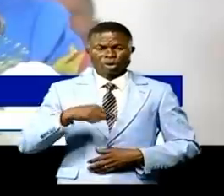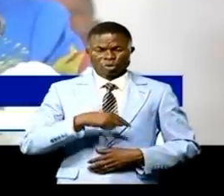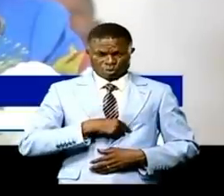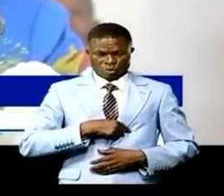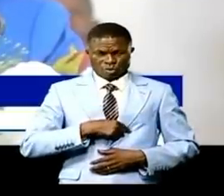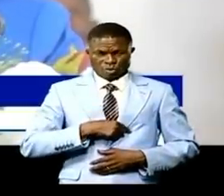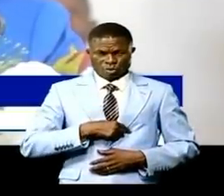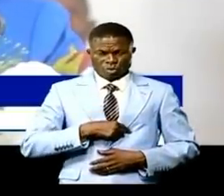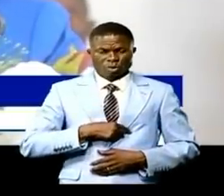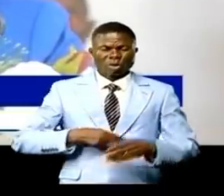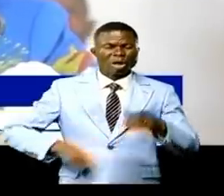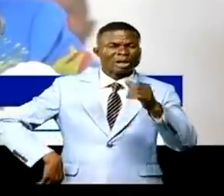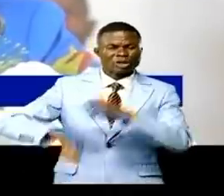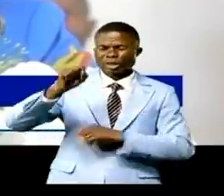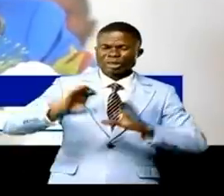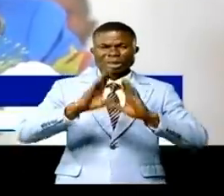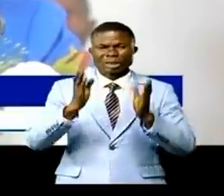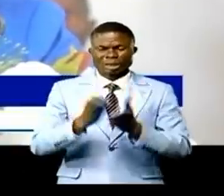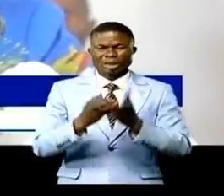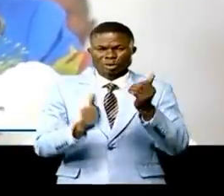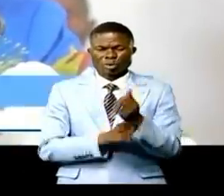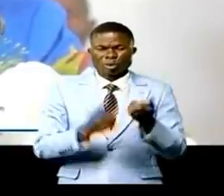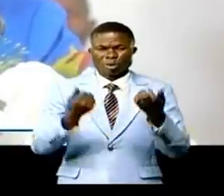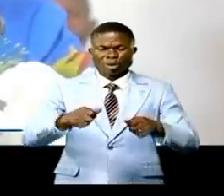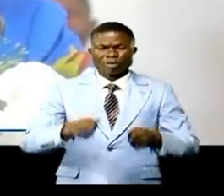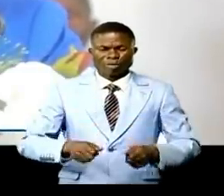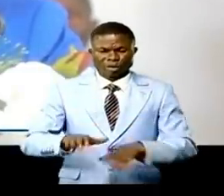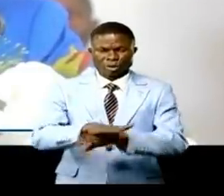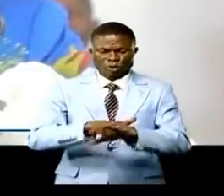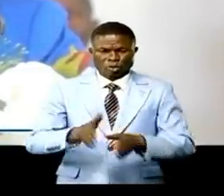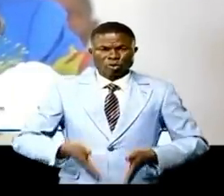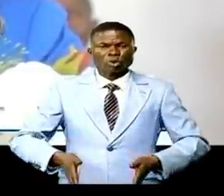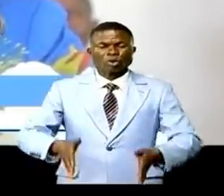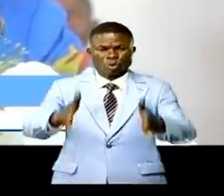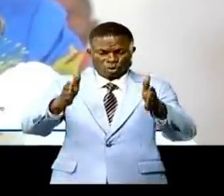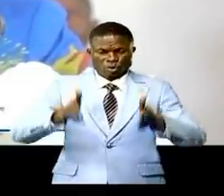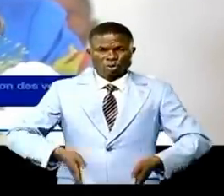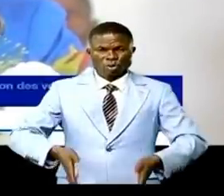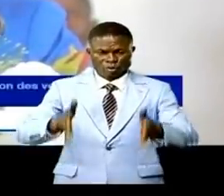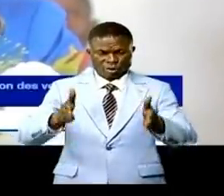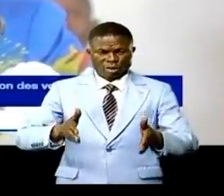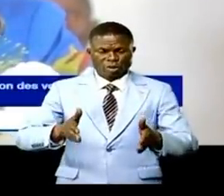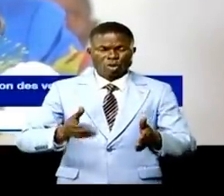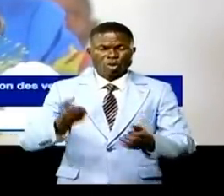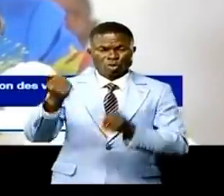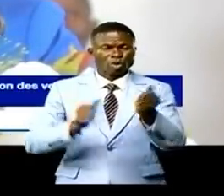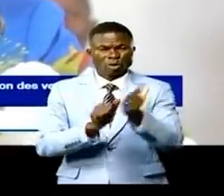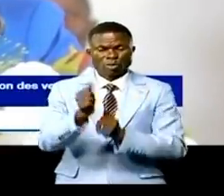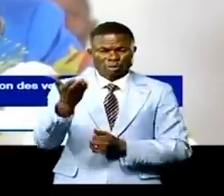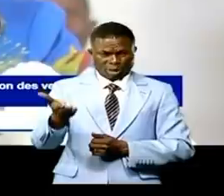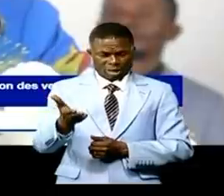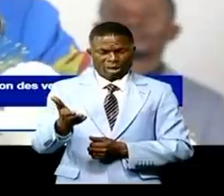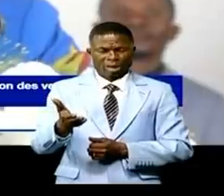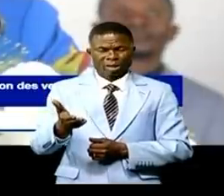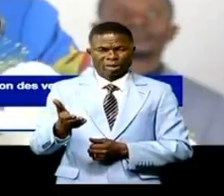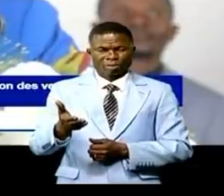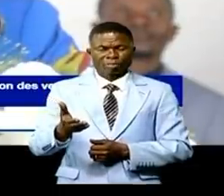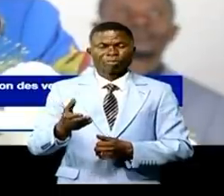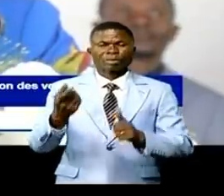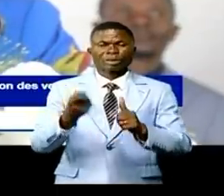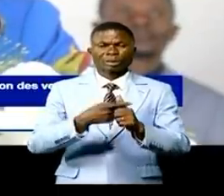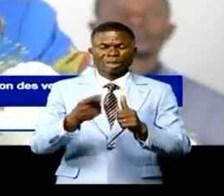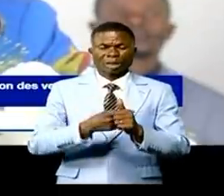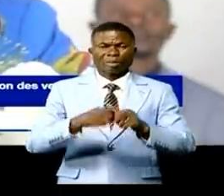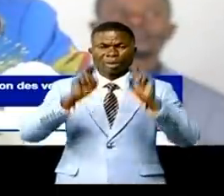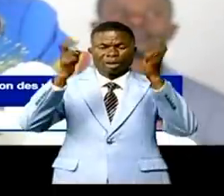tous les vendeurs qui vendent les longs'ai dit bien les longs des avenues principales au niveau des avenues